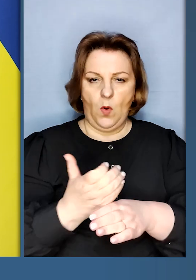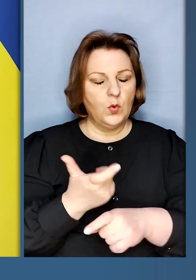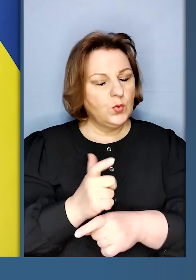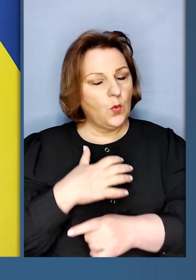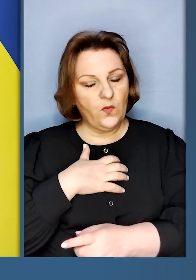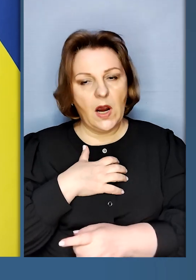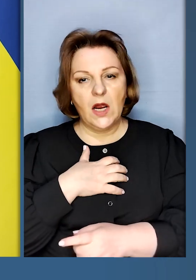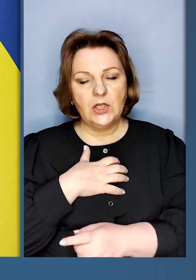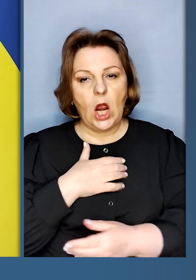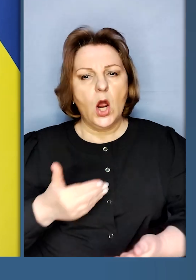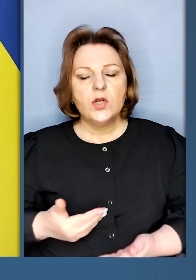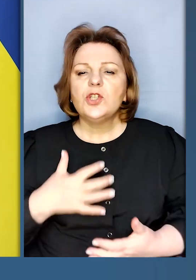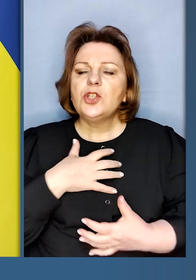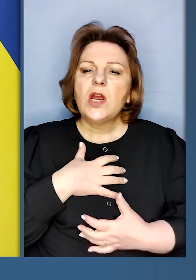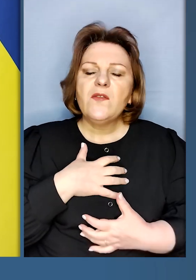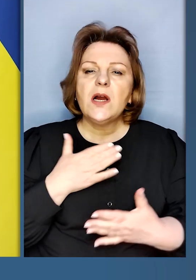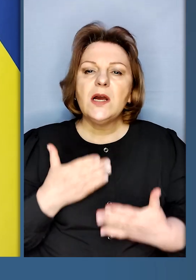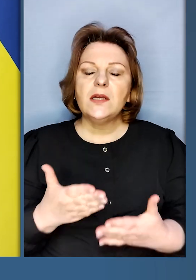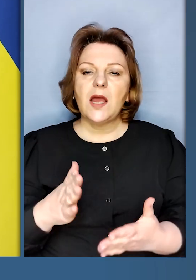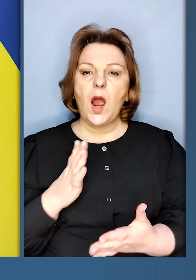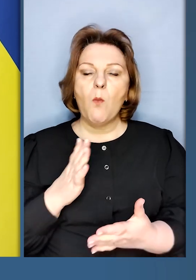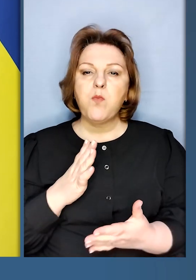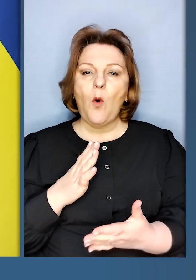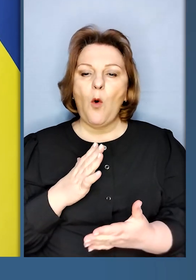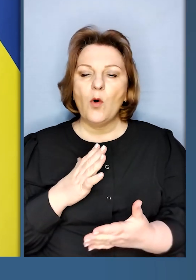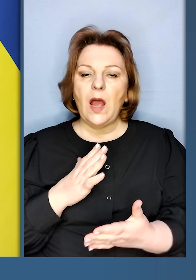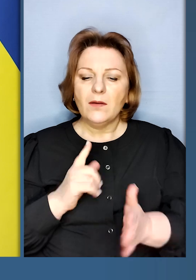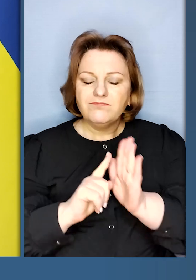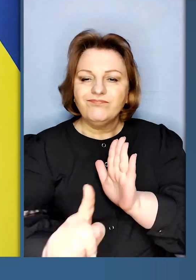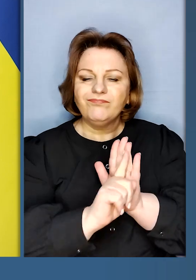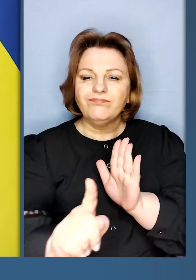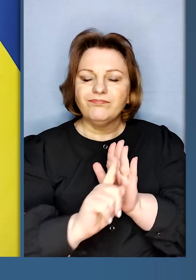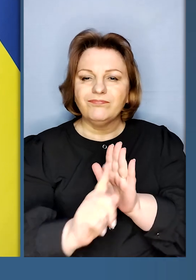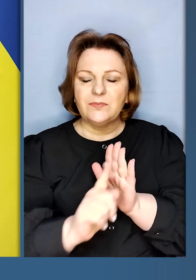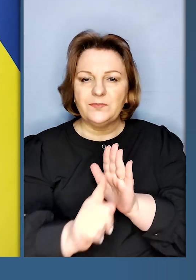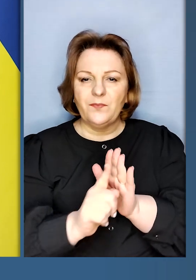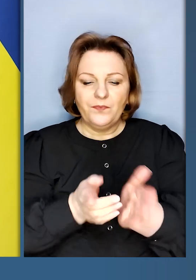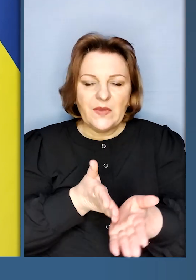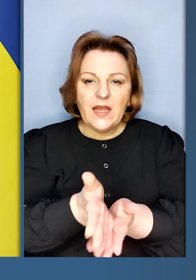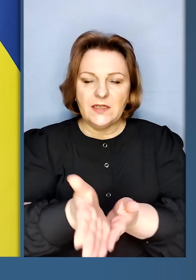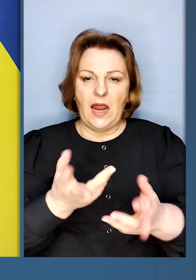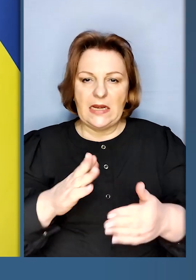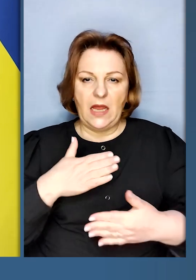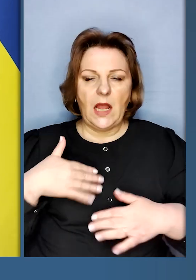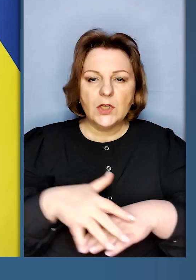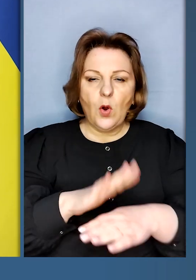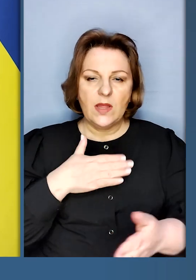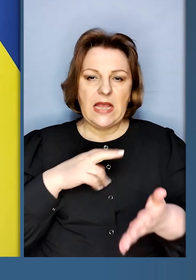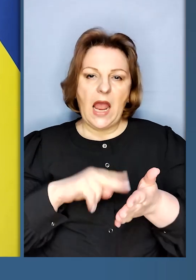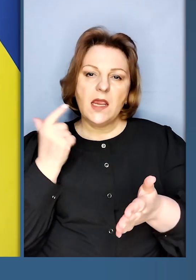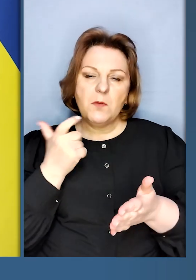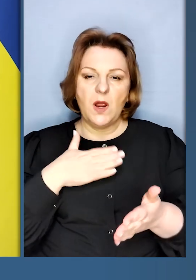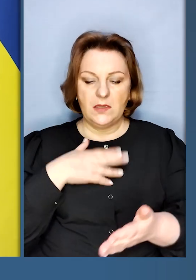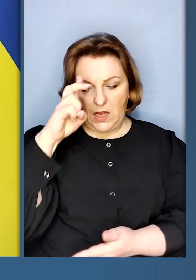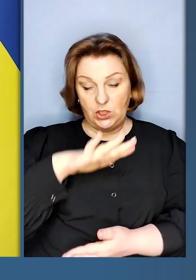така життєва була артерія для нашого народу. нашої економіки, нашої